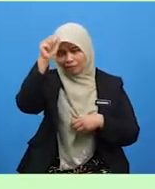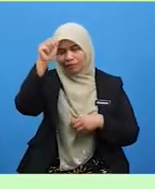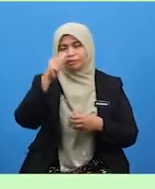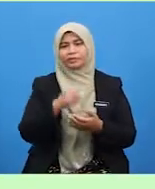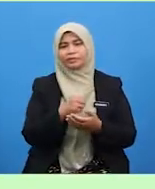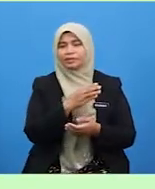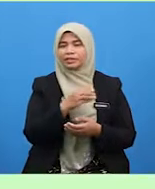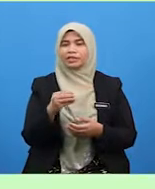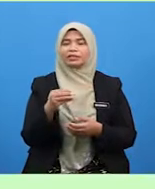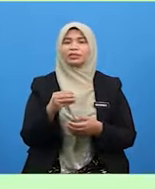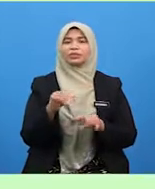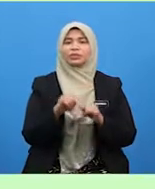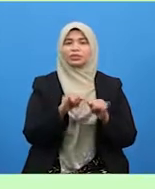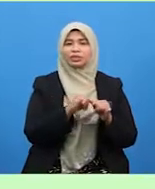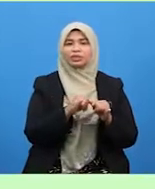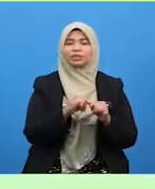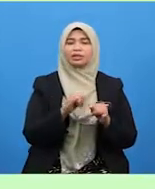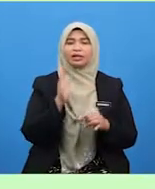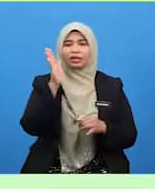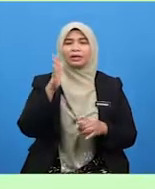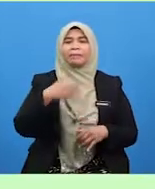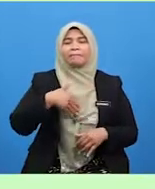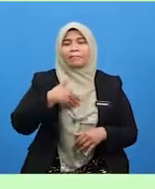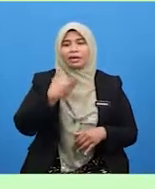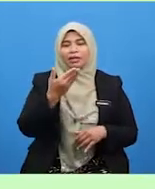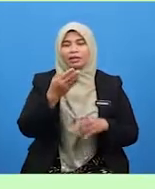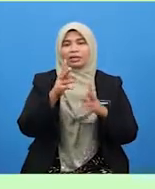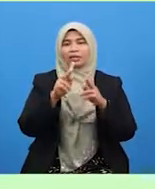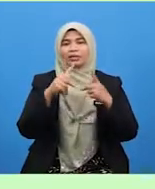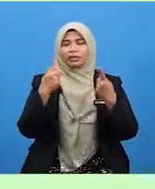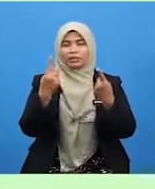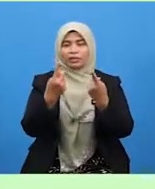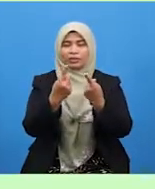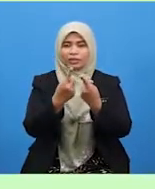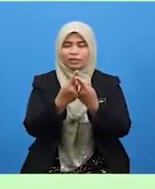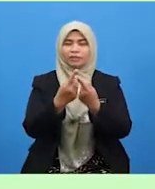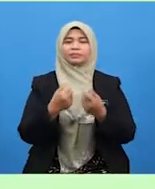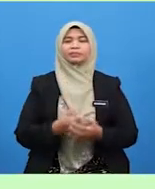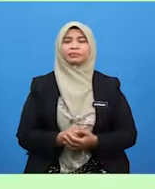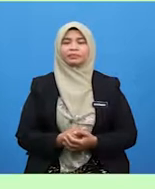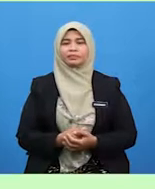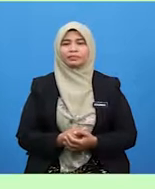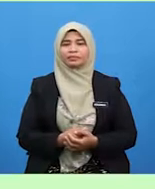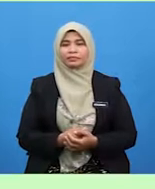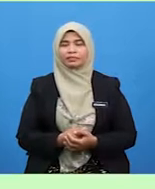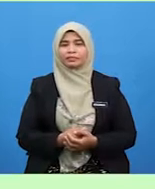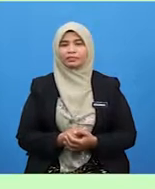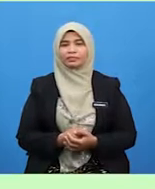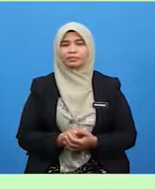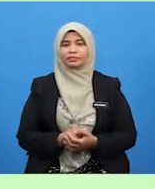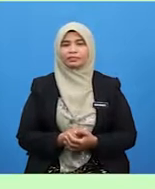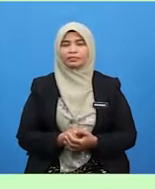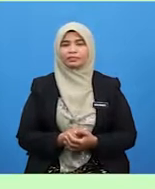dan sekaligus kebahagiaan keluarga kita akan lebih terjamin.